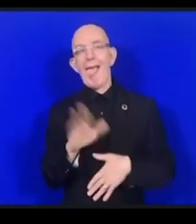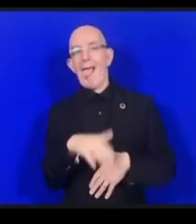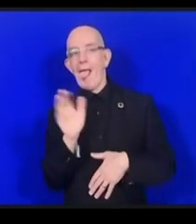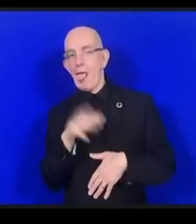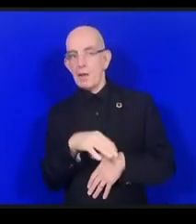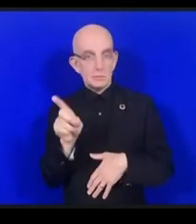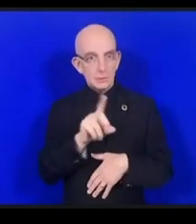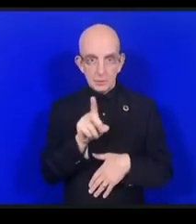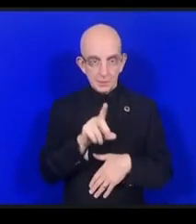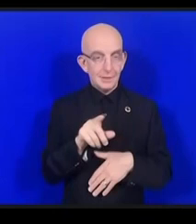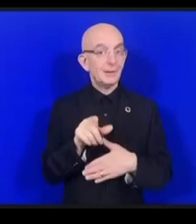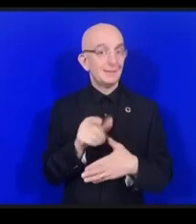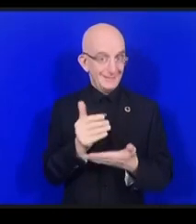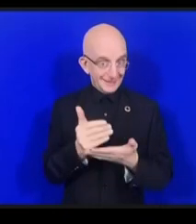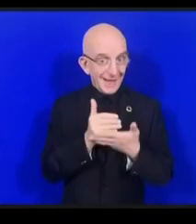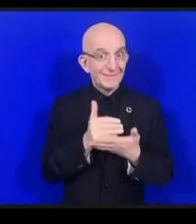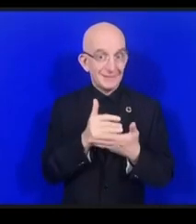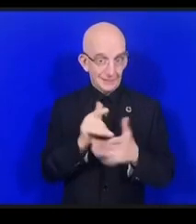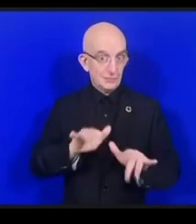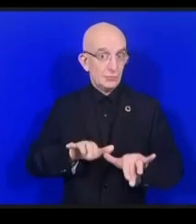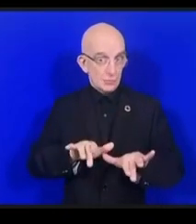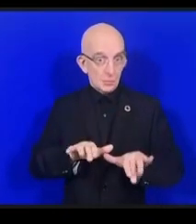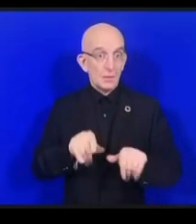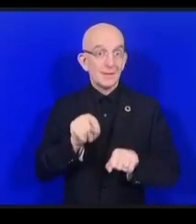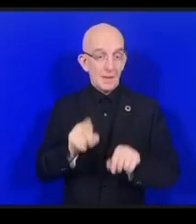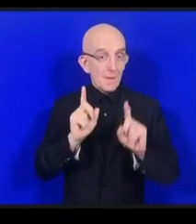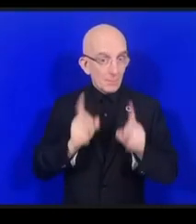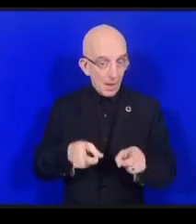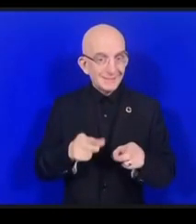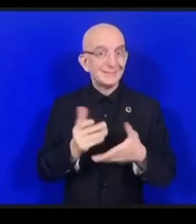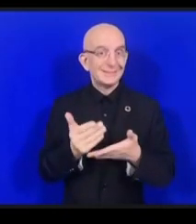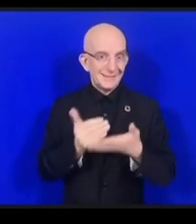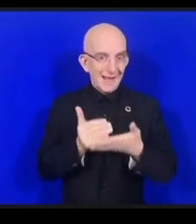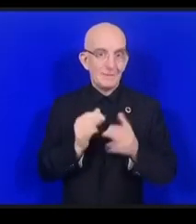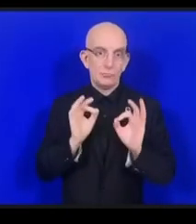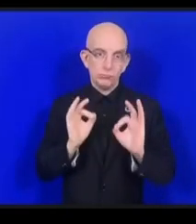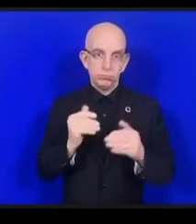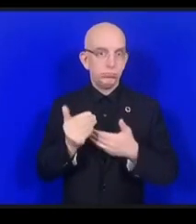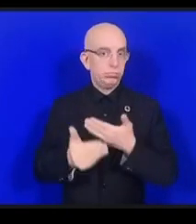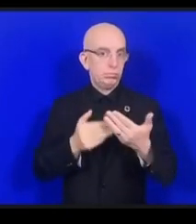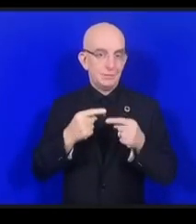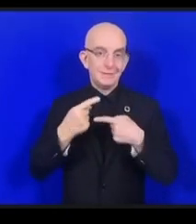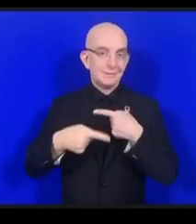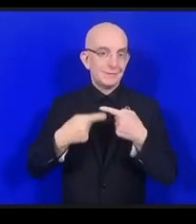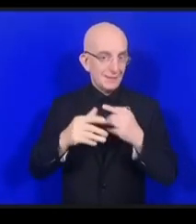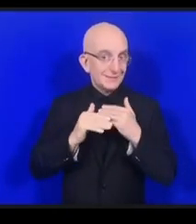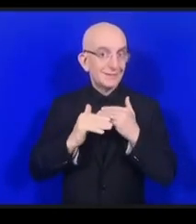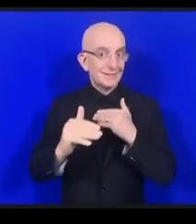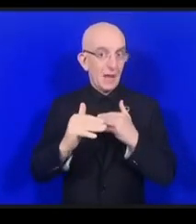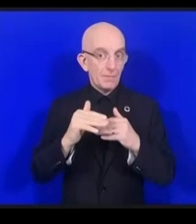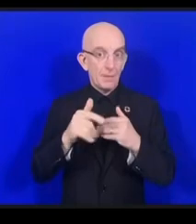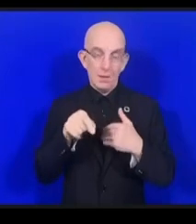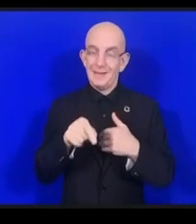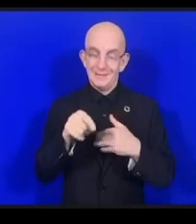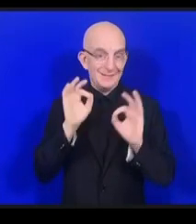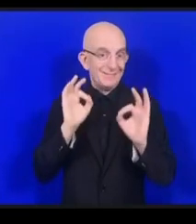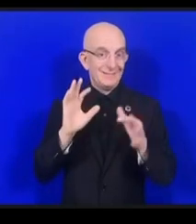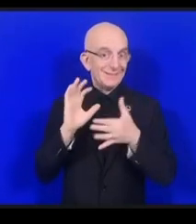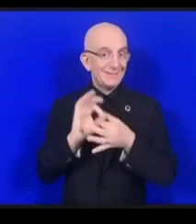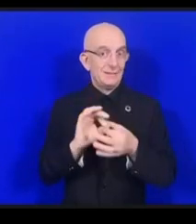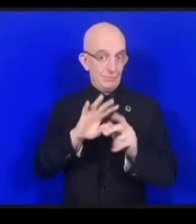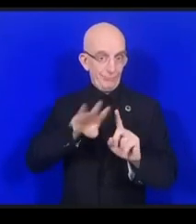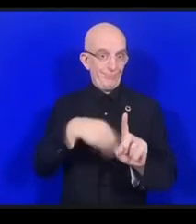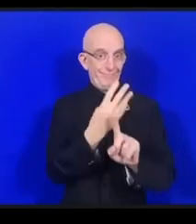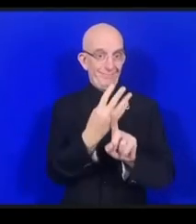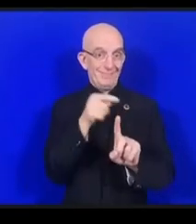veut avoir des infrastructures robustes résilientes qui est sûres qui vont pouvoir servir les